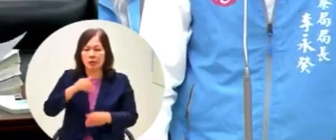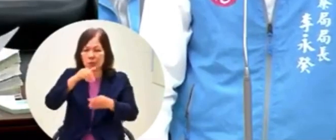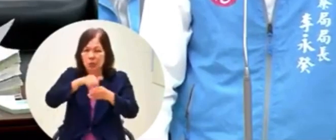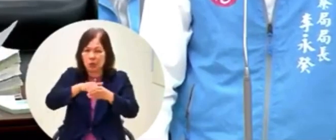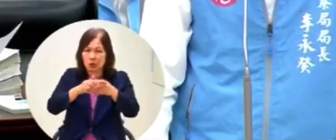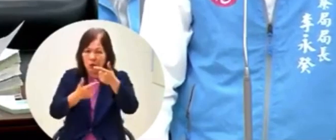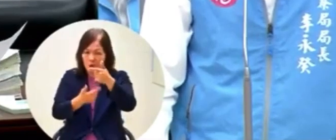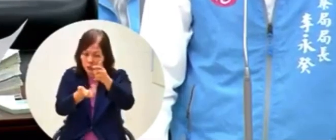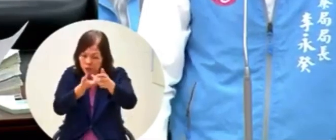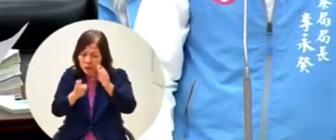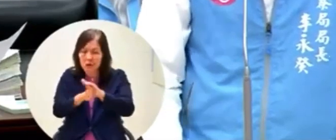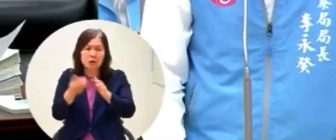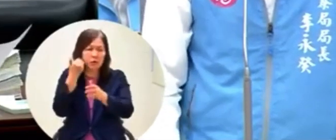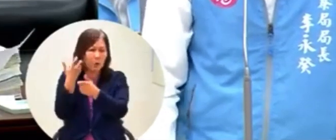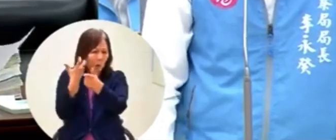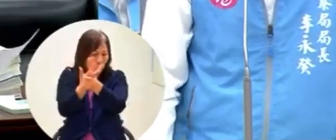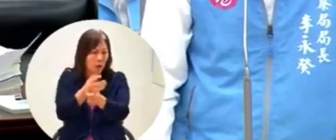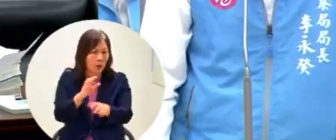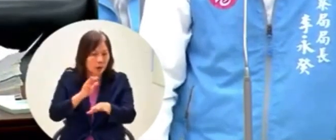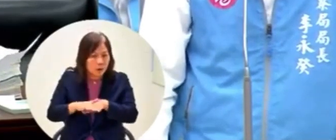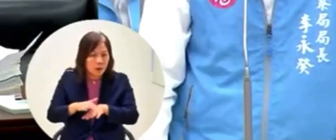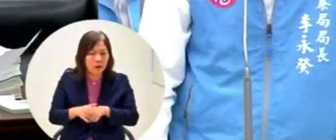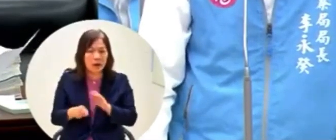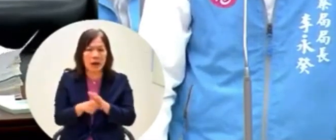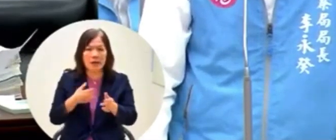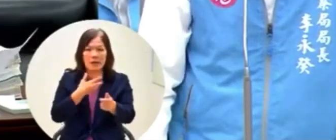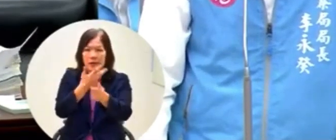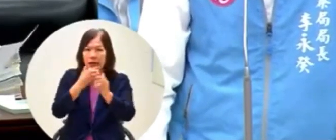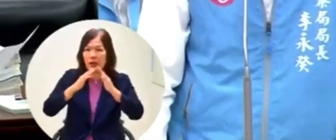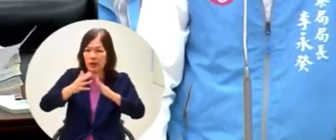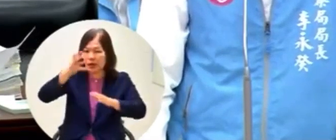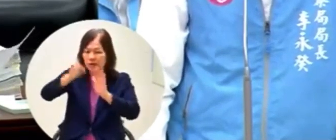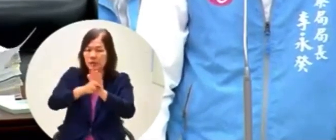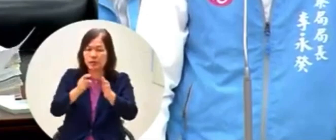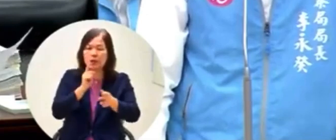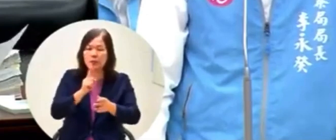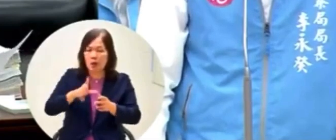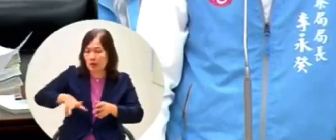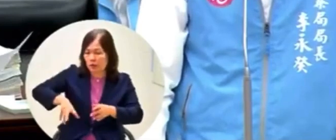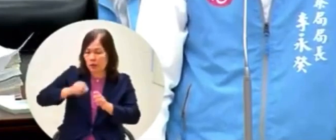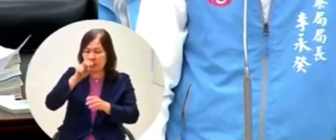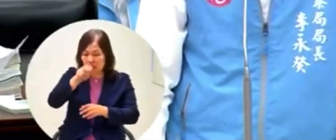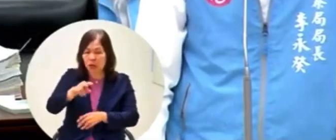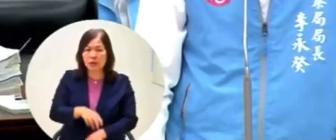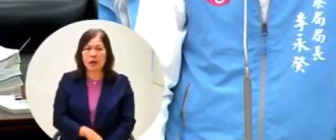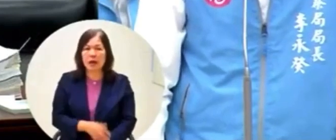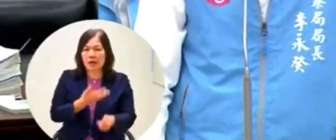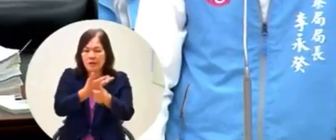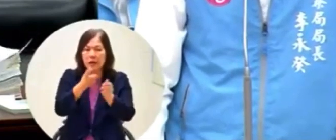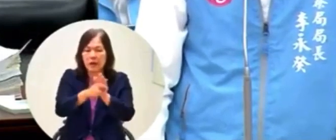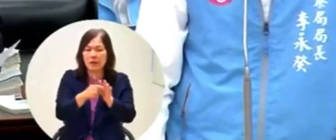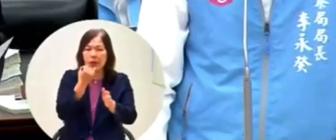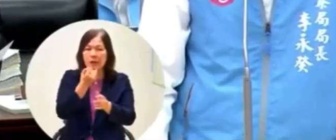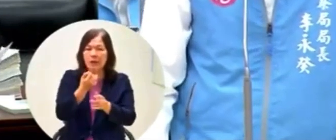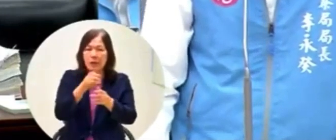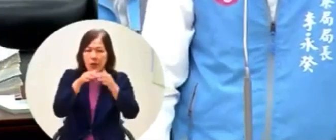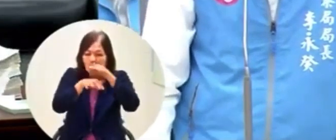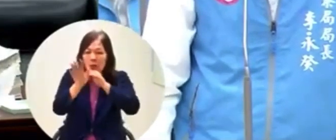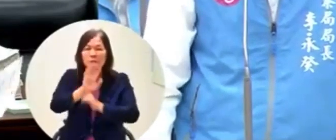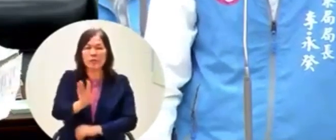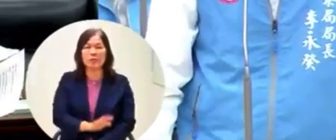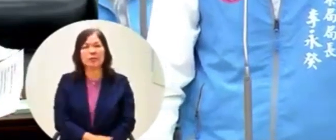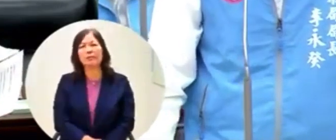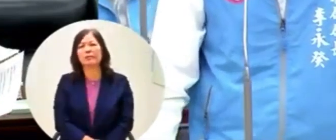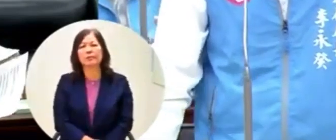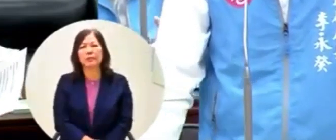這個是誰委託的我們一定會盡快來還韓市長說他第一次看到這份文宣還他一個清白好不好我們會盡快查